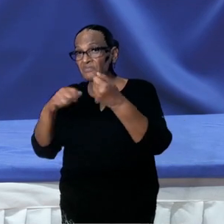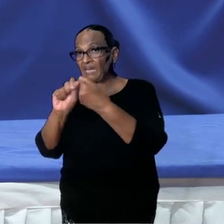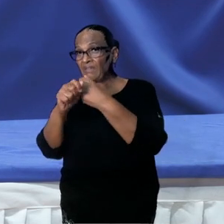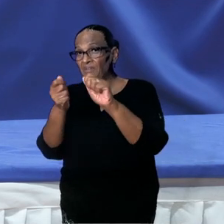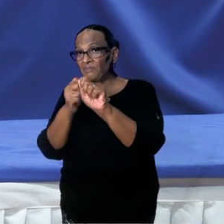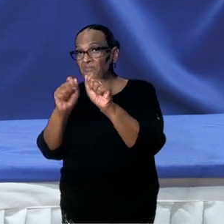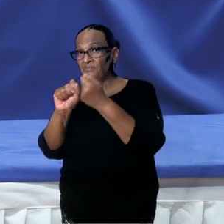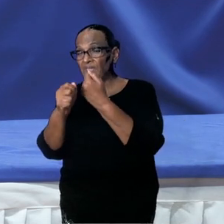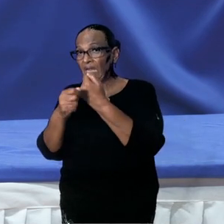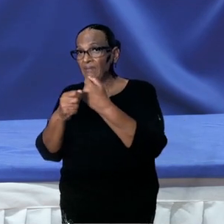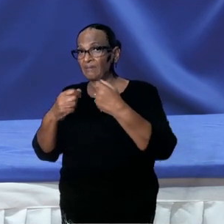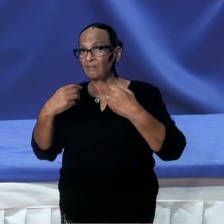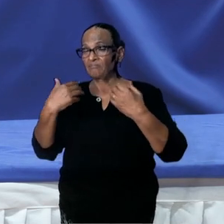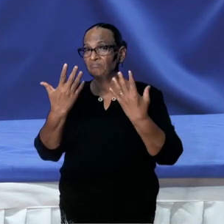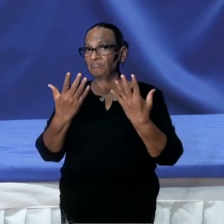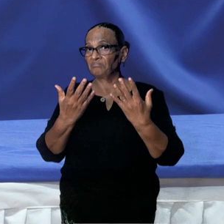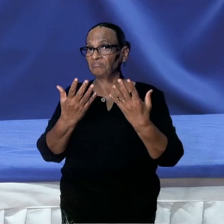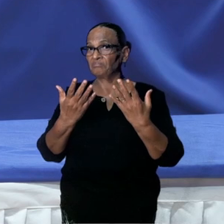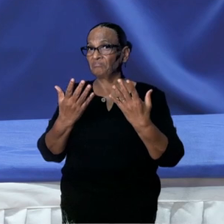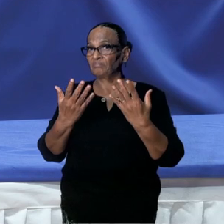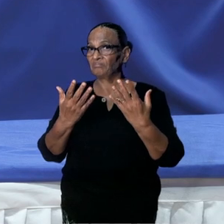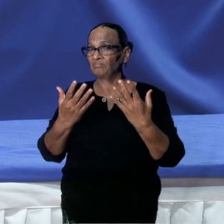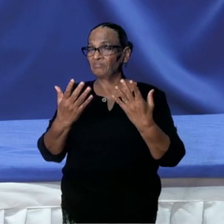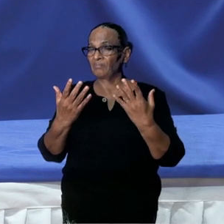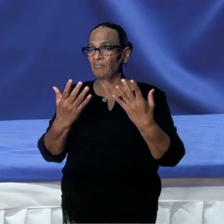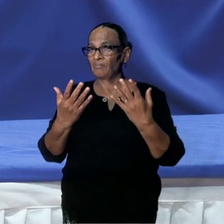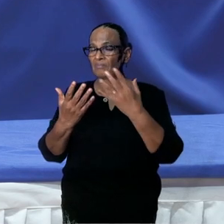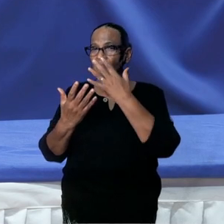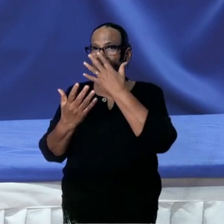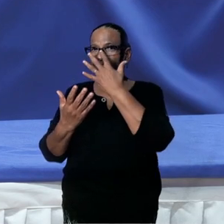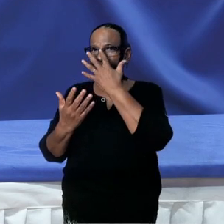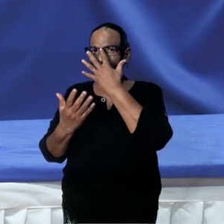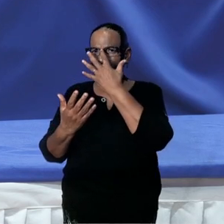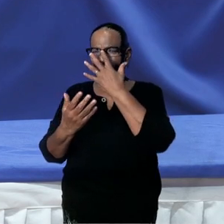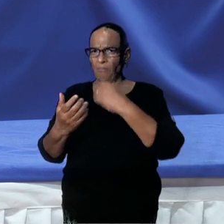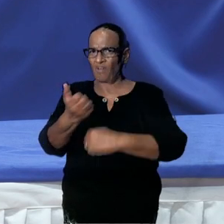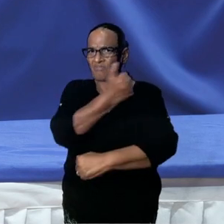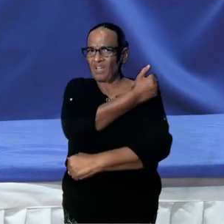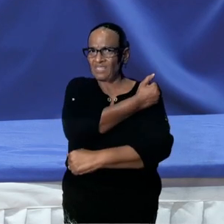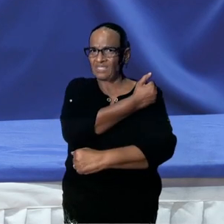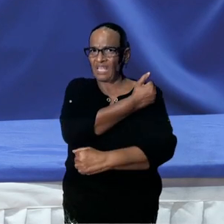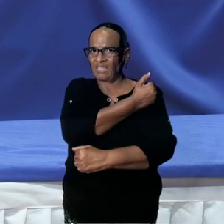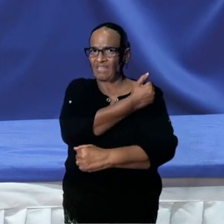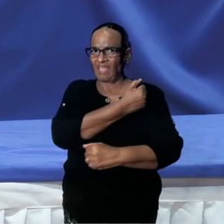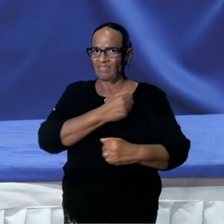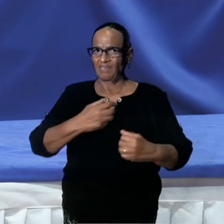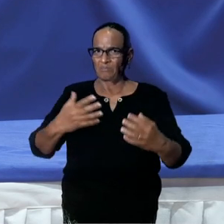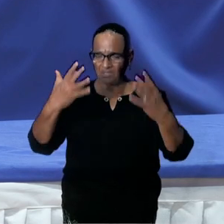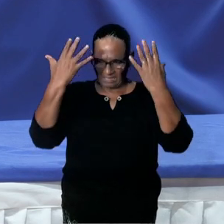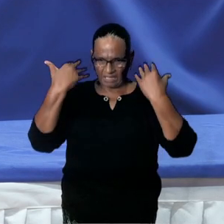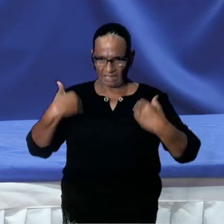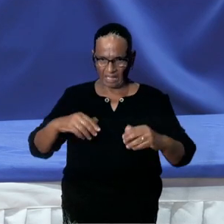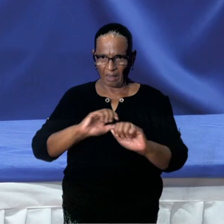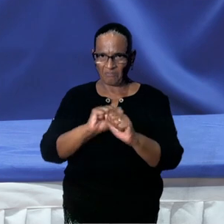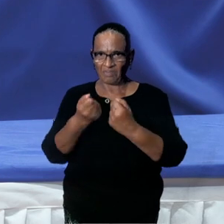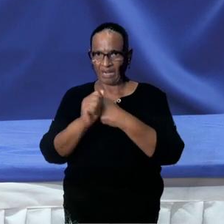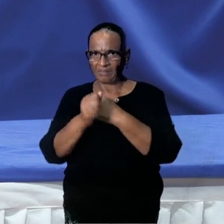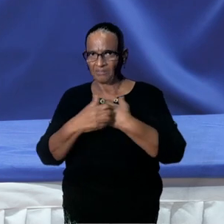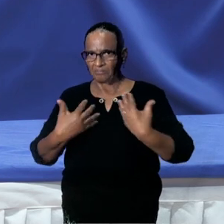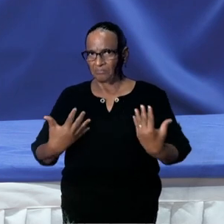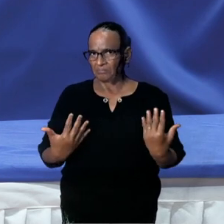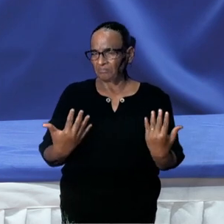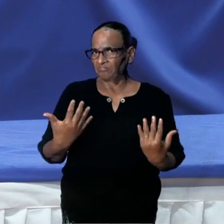reactie geven op vaccins. Dus, moeten we bedacht zijn van,